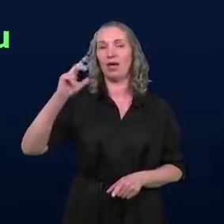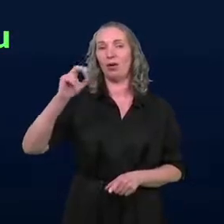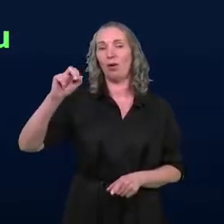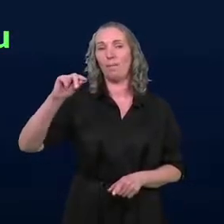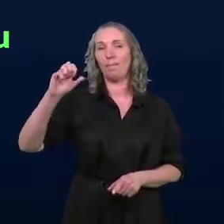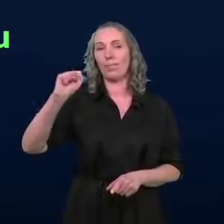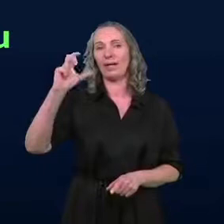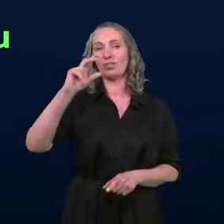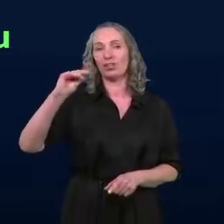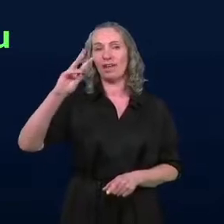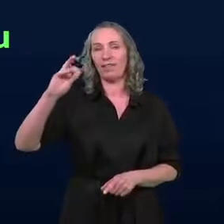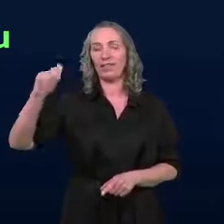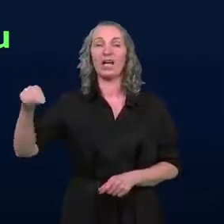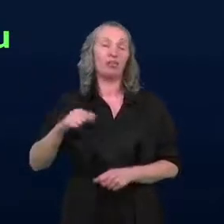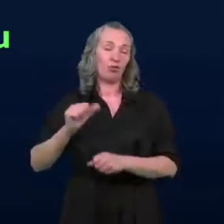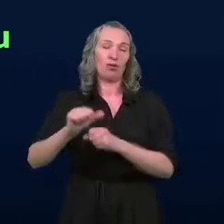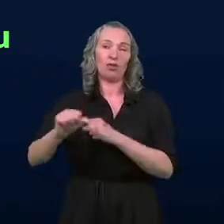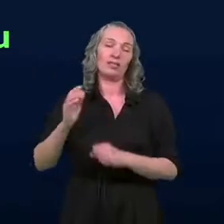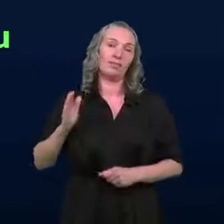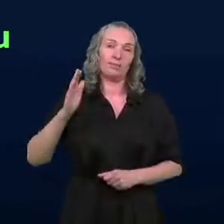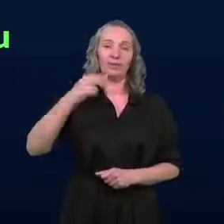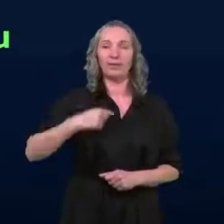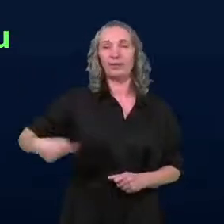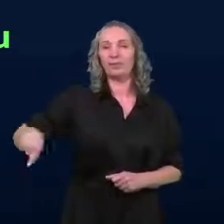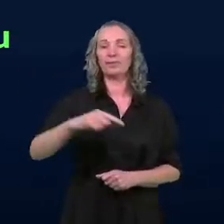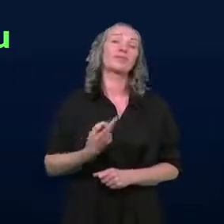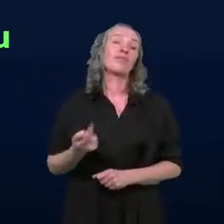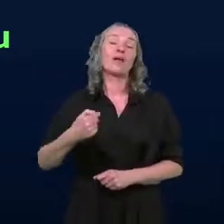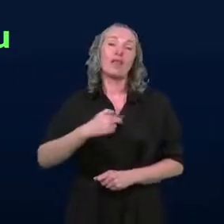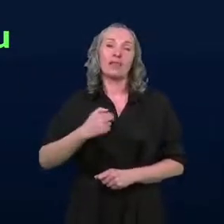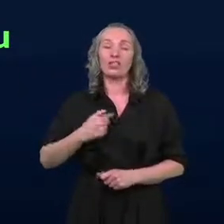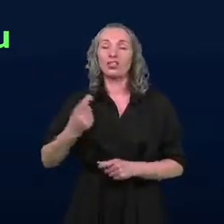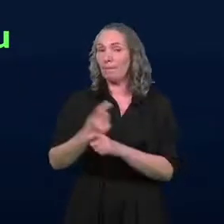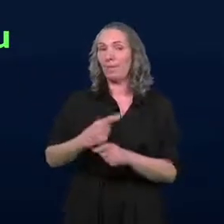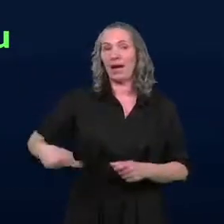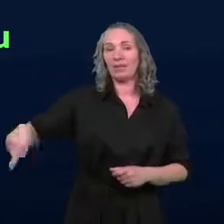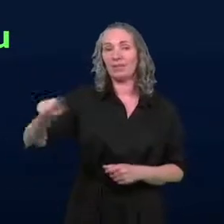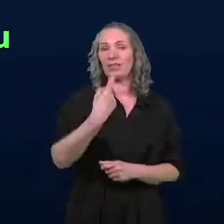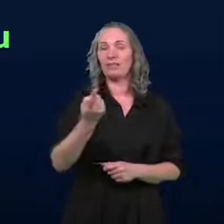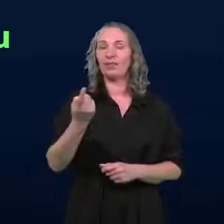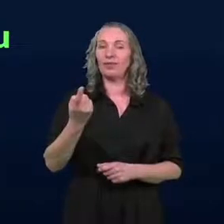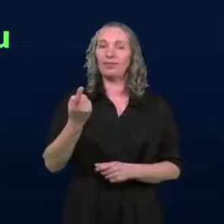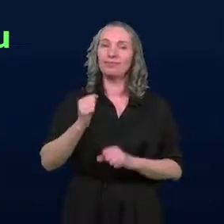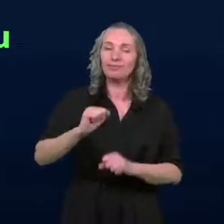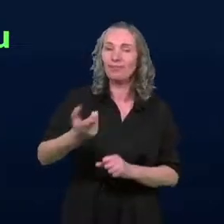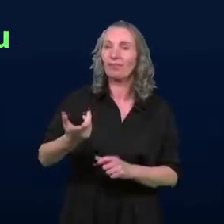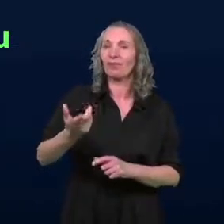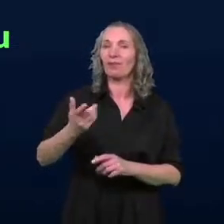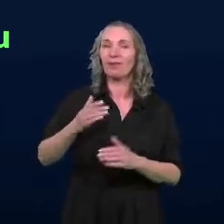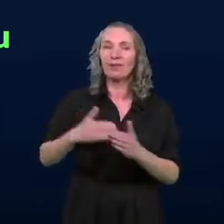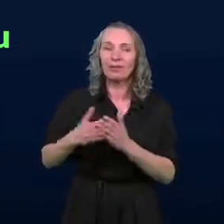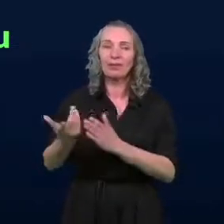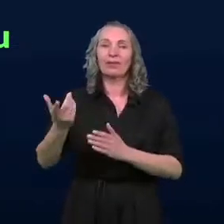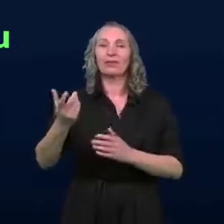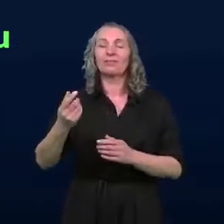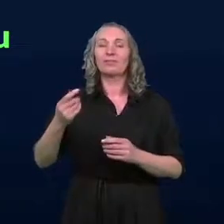właściwie, drodzy Państwo, to jest nasza przyszłość. I myślę, że zarówno nasze państwo, mimo dużych oporów i przywiązania do tradycyjnych